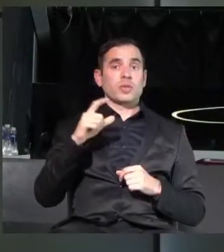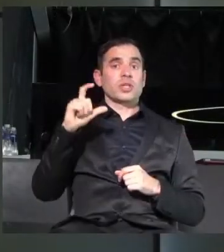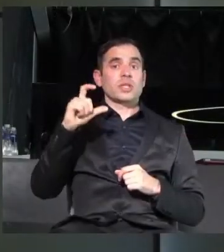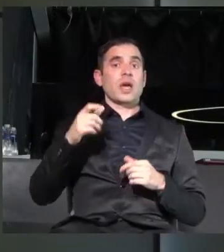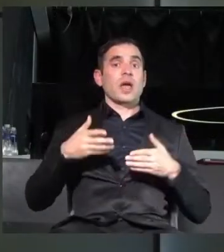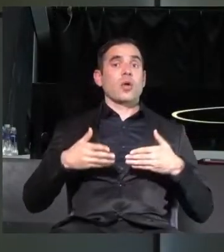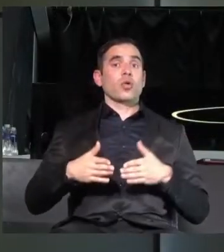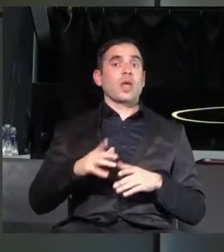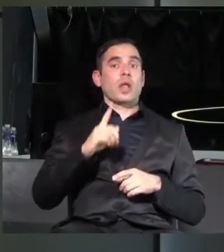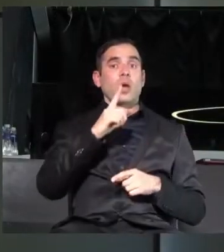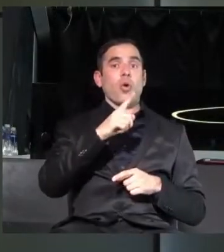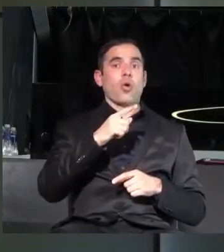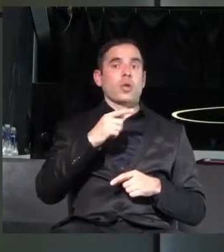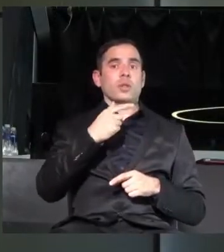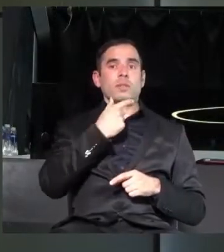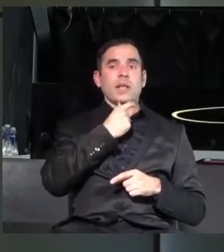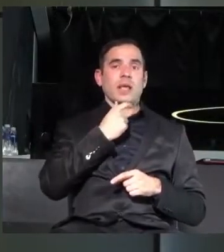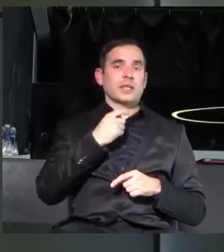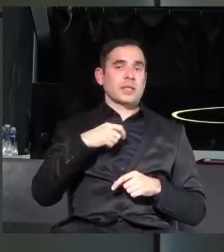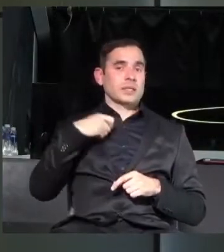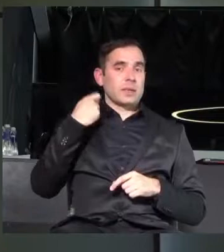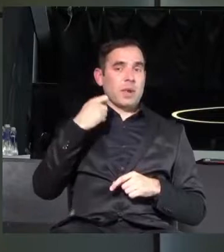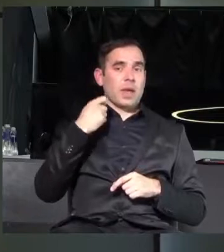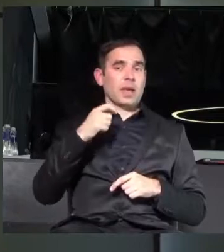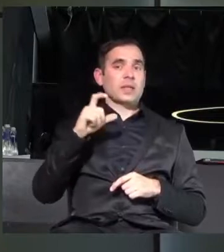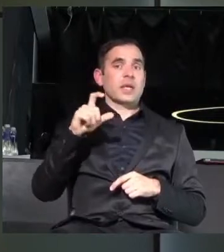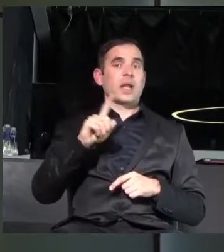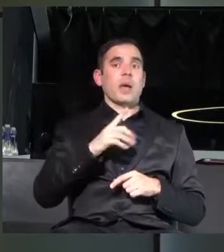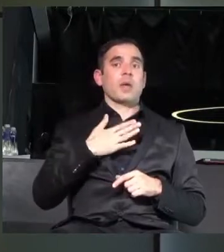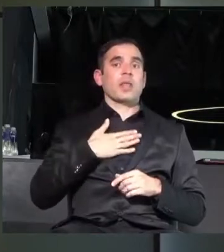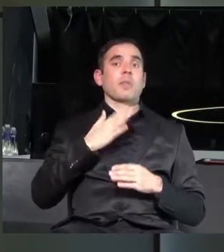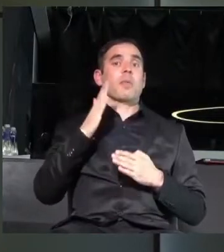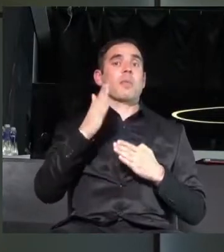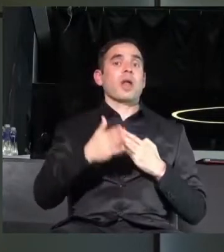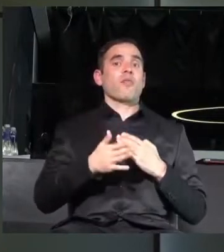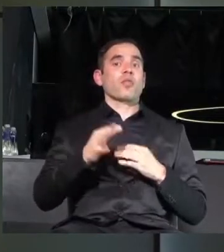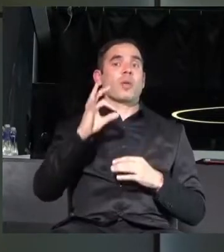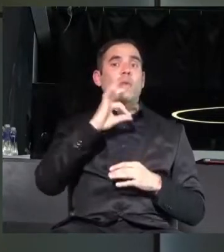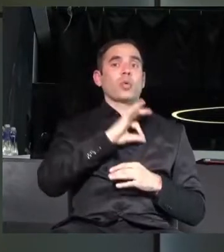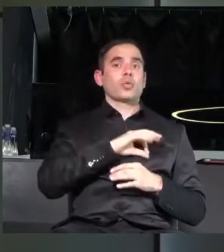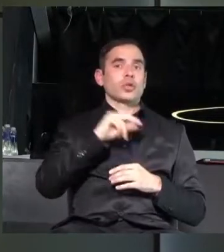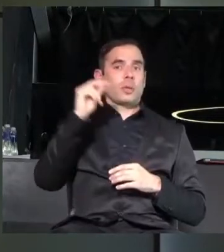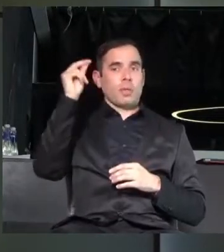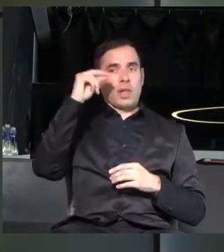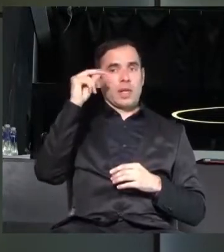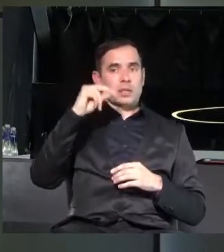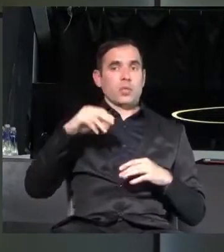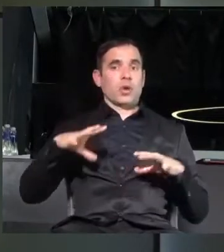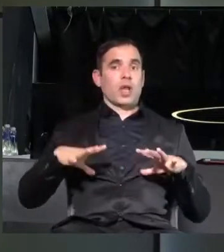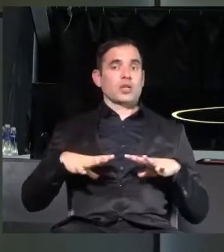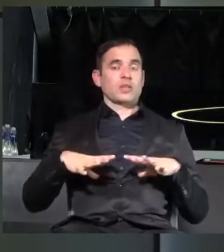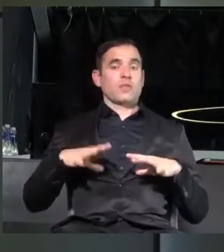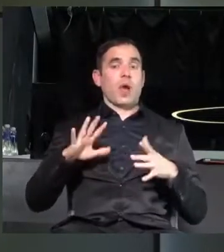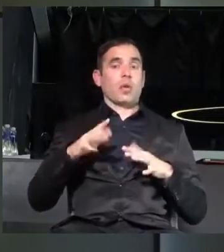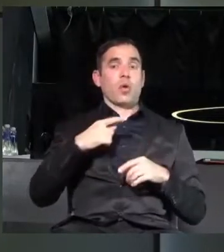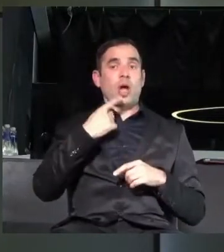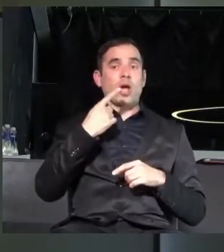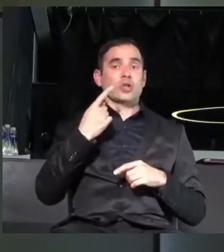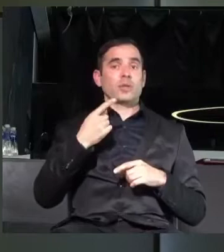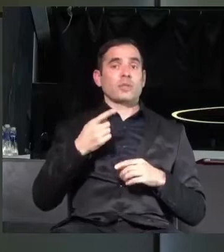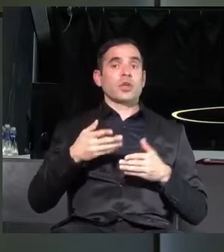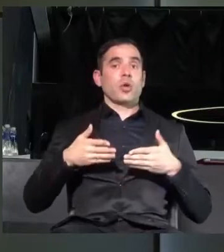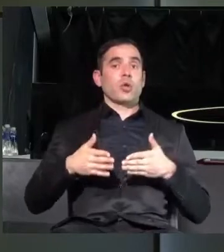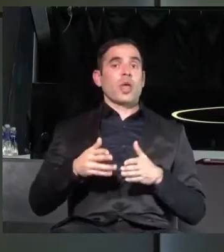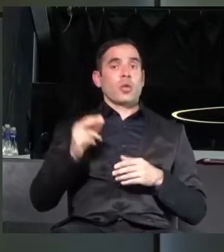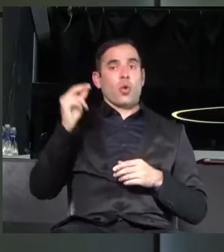родена от британската си майка, Сара няма да има право да получи българско гражданство. Ако кажем, че е родена от